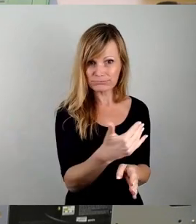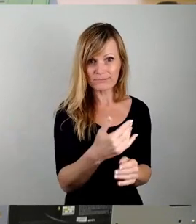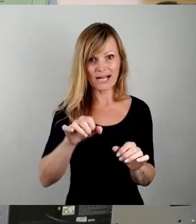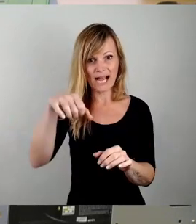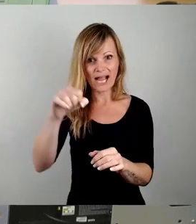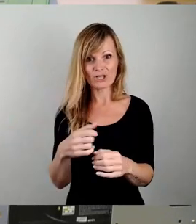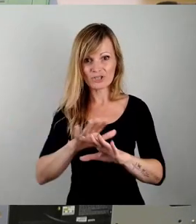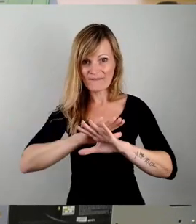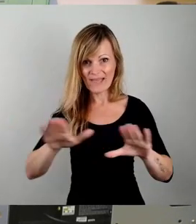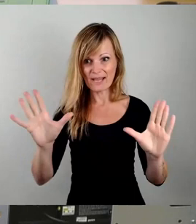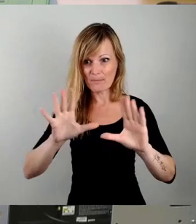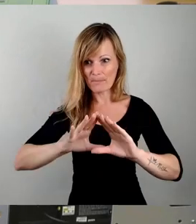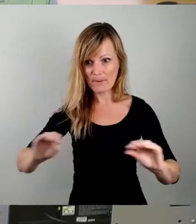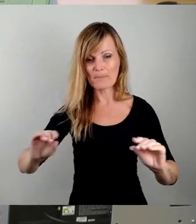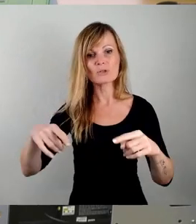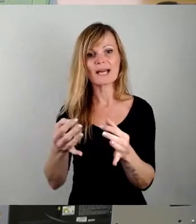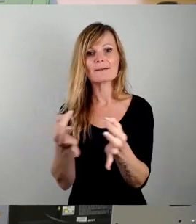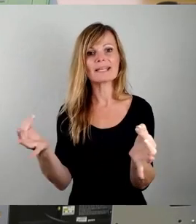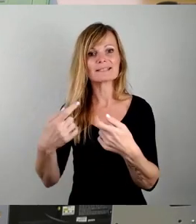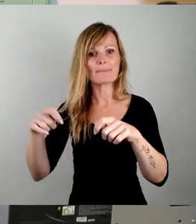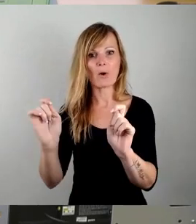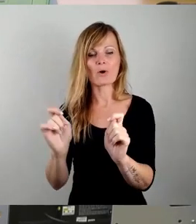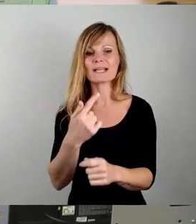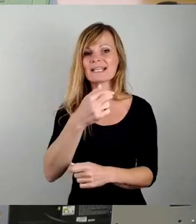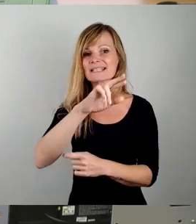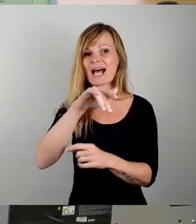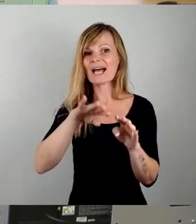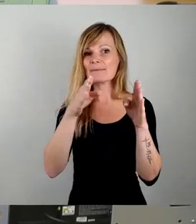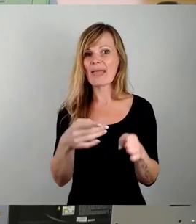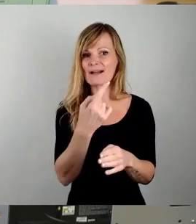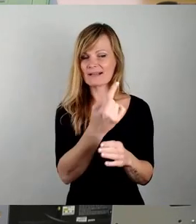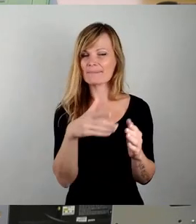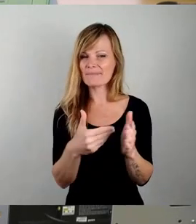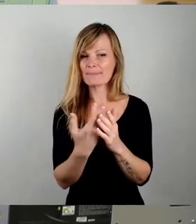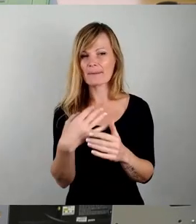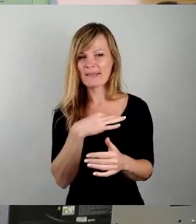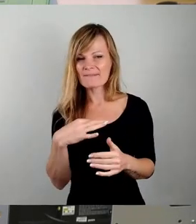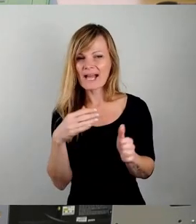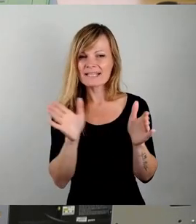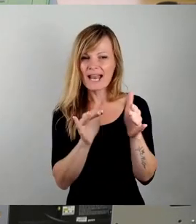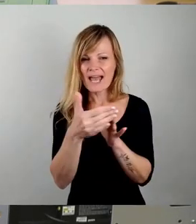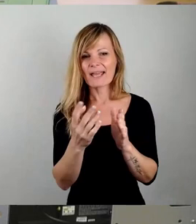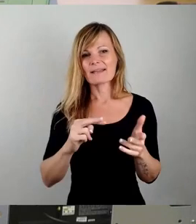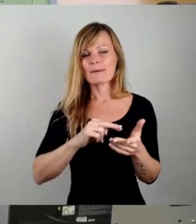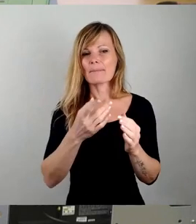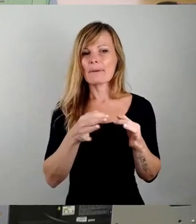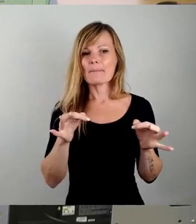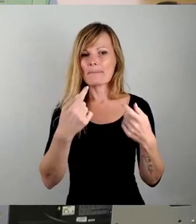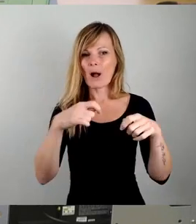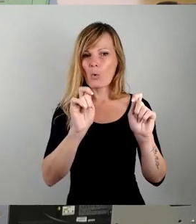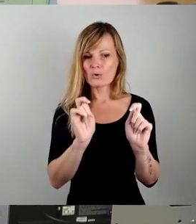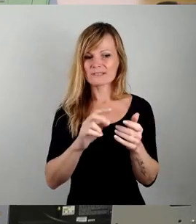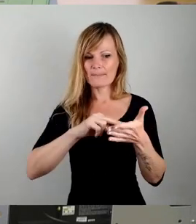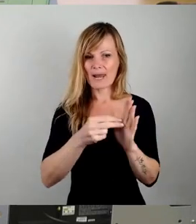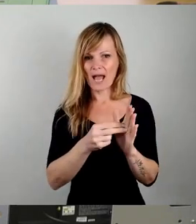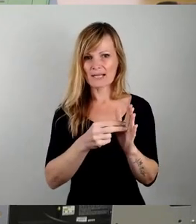Wir haben in Drachenberge im Prinzip Interesse an einem kleinen privaten Vorhaben bezogenen Bebauungsplan, der seit 15 Jahren